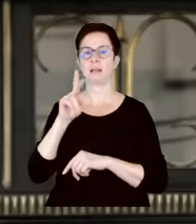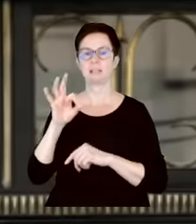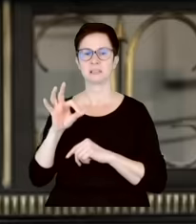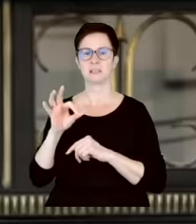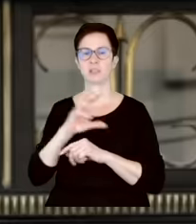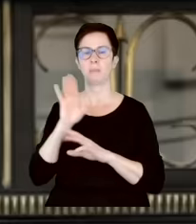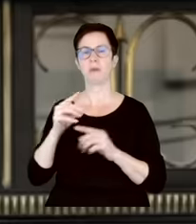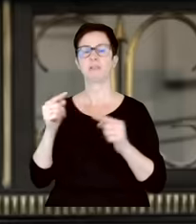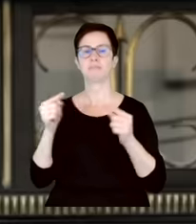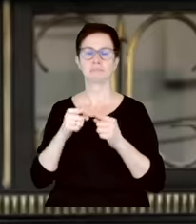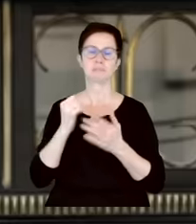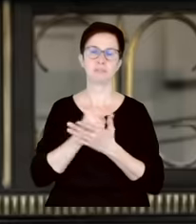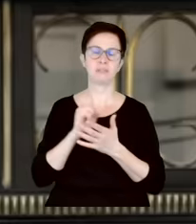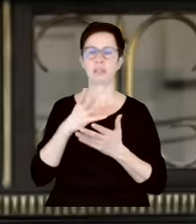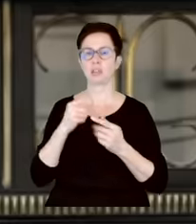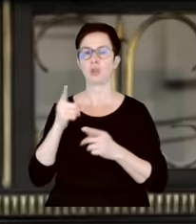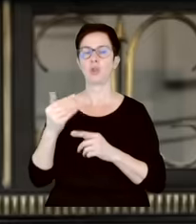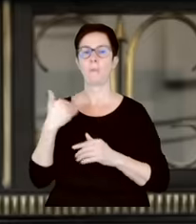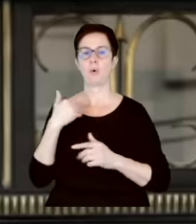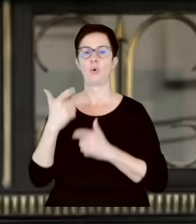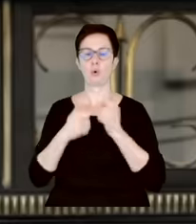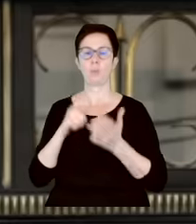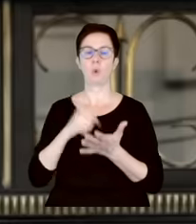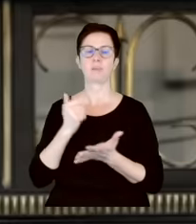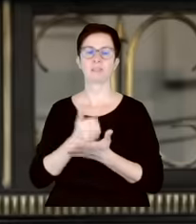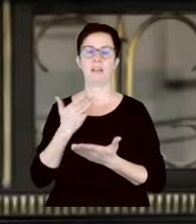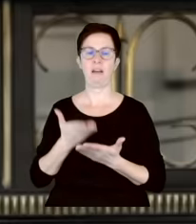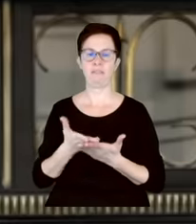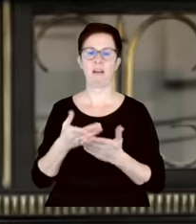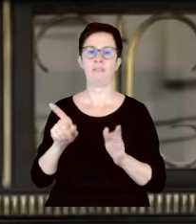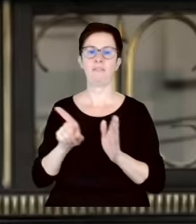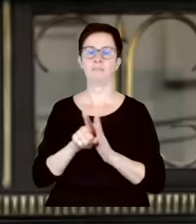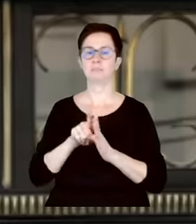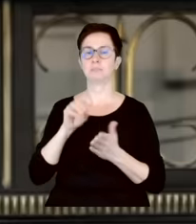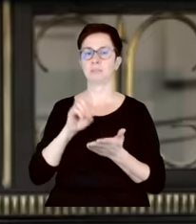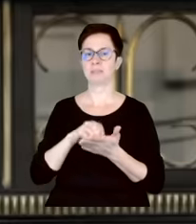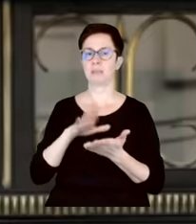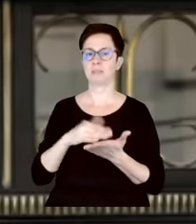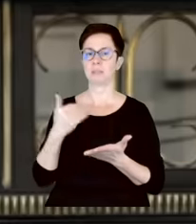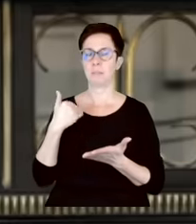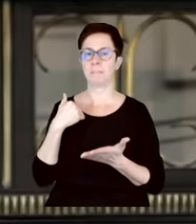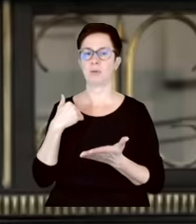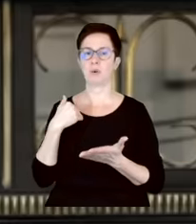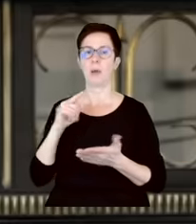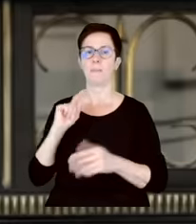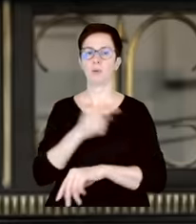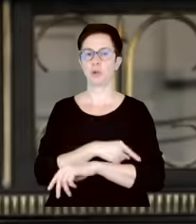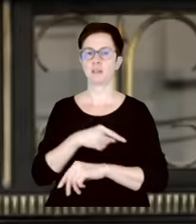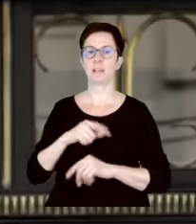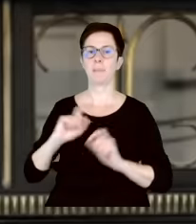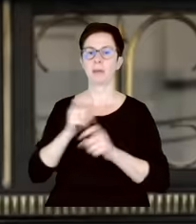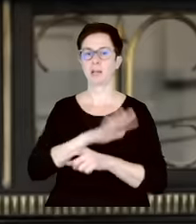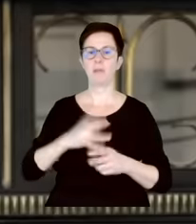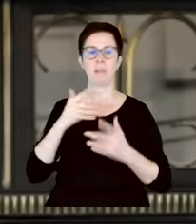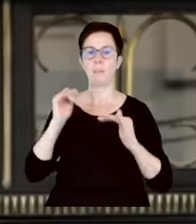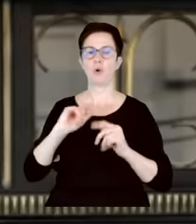niezgodne. Zostało to dokonane ustawą, w której to również został zawarty zapis, że prokurator krajowy nie może zostać odwołany bez